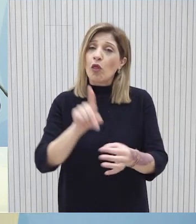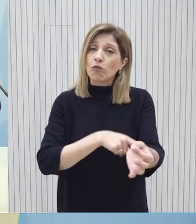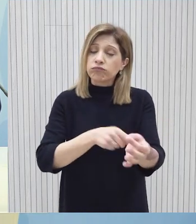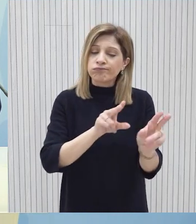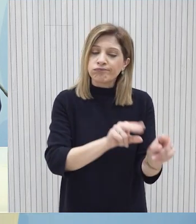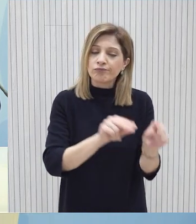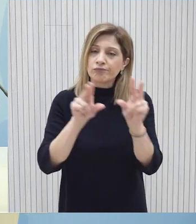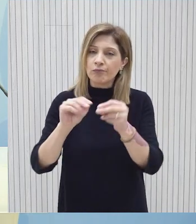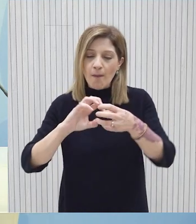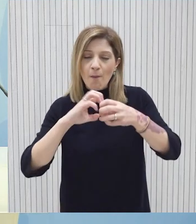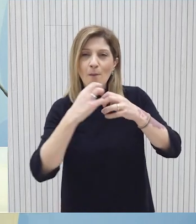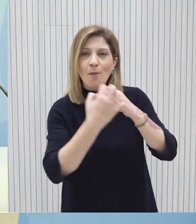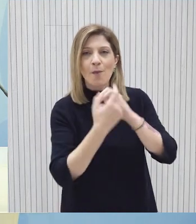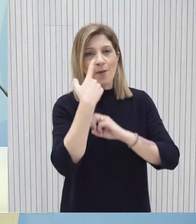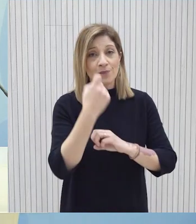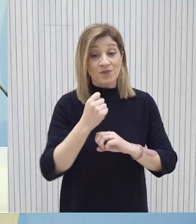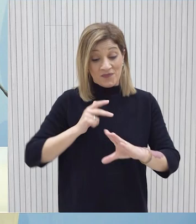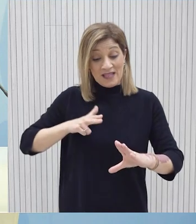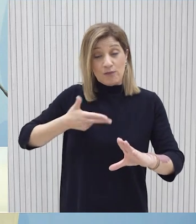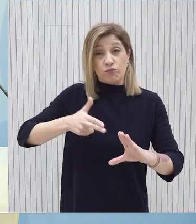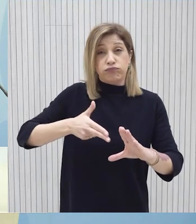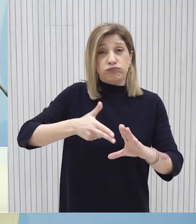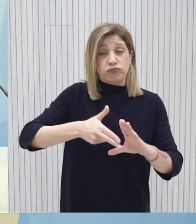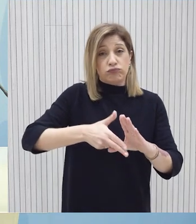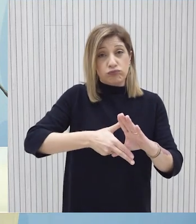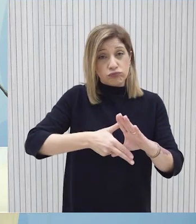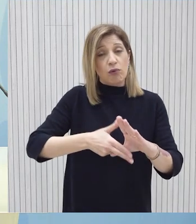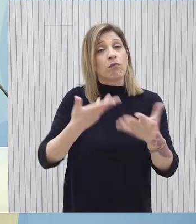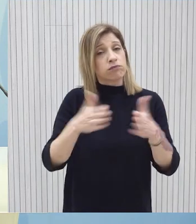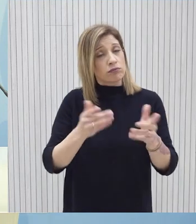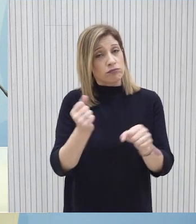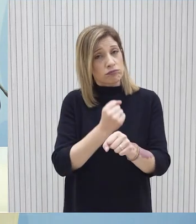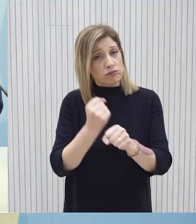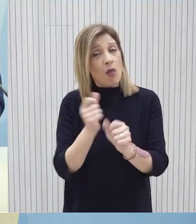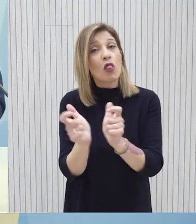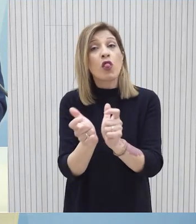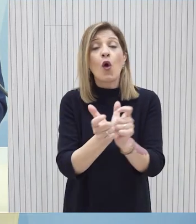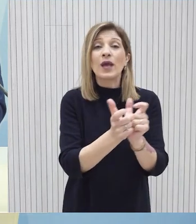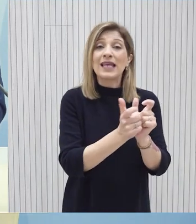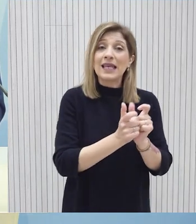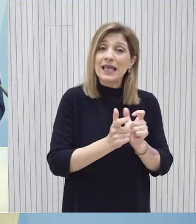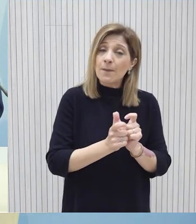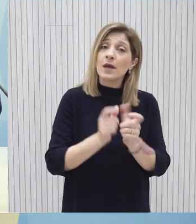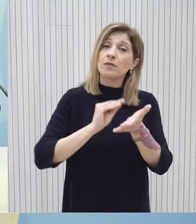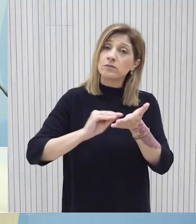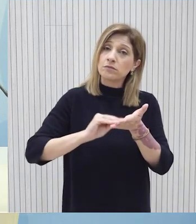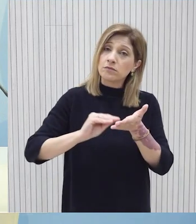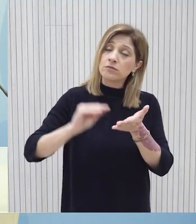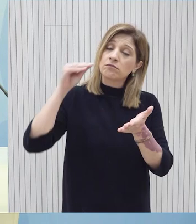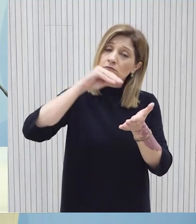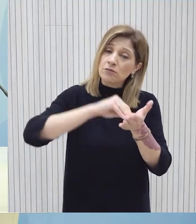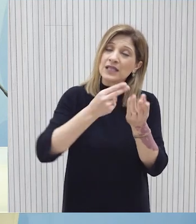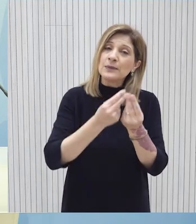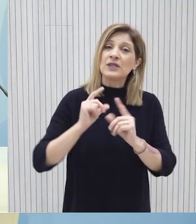πετρώματα. Κατά τις εργασίες της γεώτρησης διενεργήθηκε επίσης πλήρης παραγωγική δοκιμή η οποία κατέγραψε την εξαιρετική